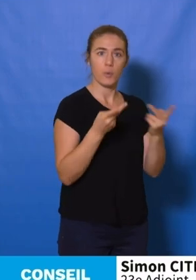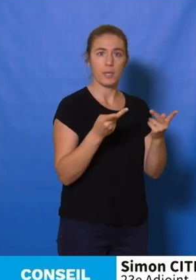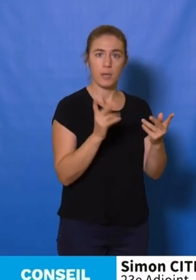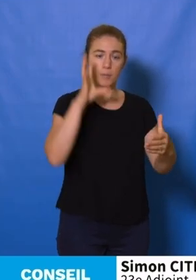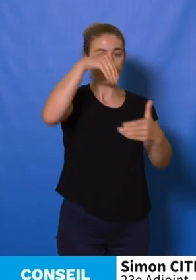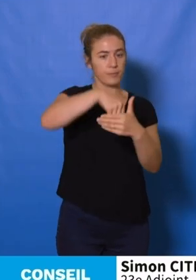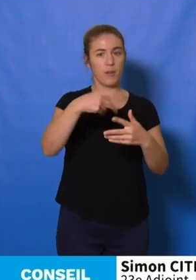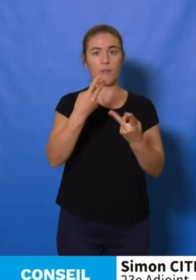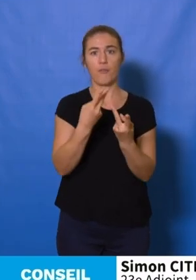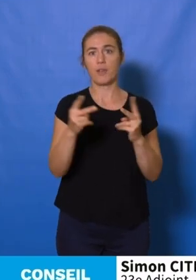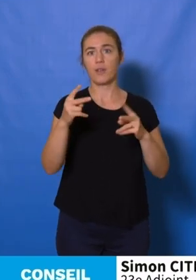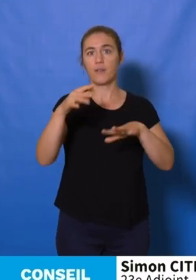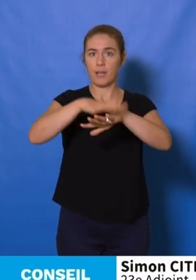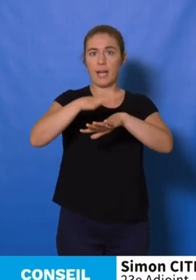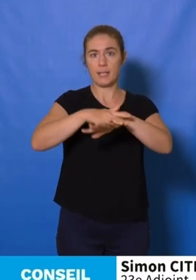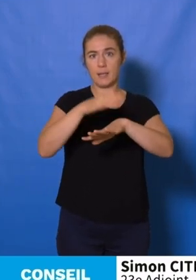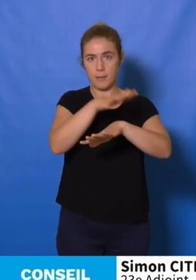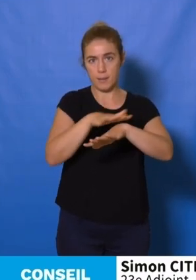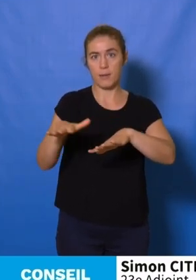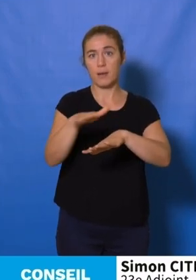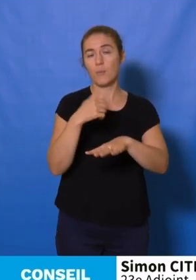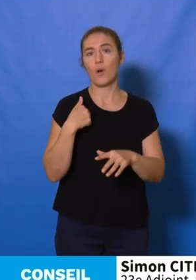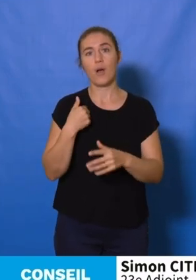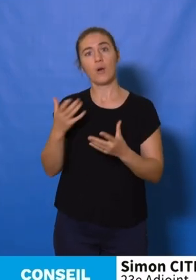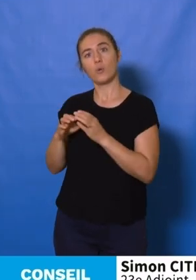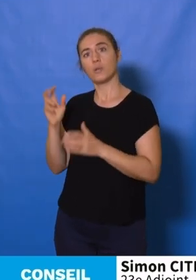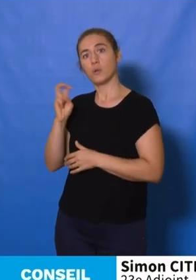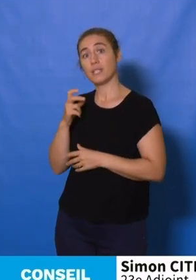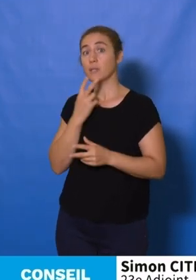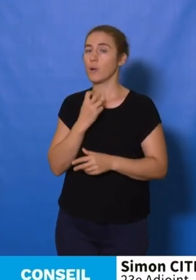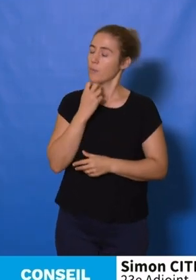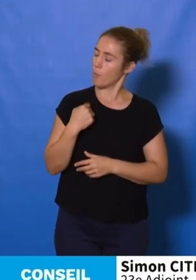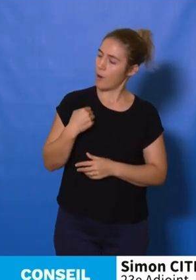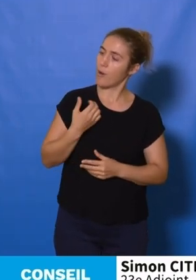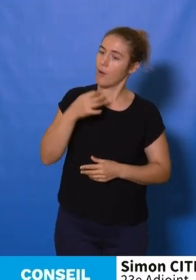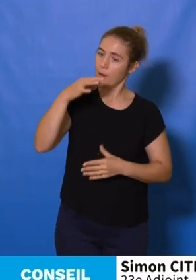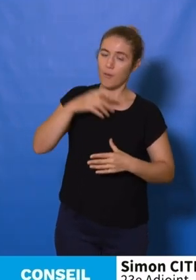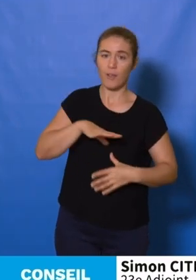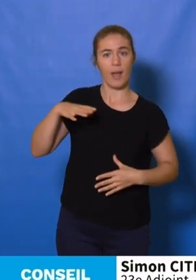quartier. Je suis donc fier, avec le groupe écologiste et citoyen, de voter cette délibération.